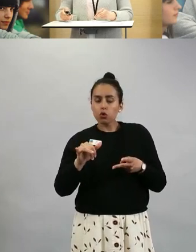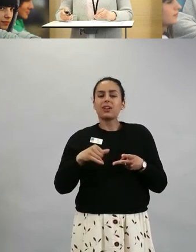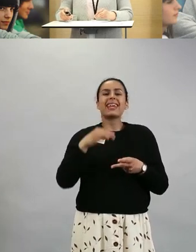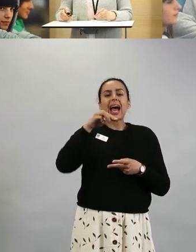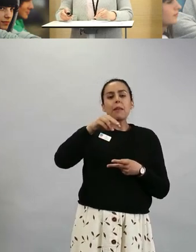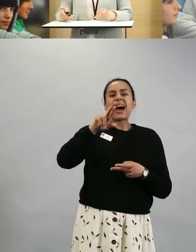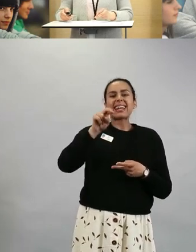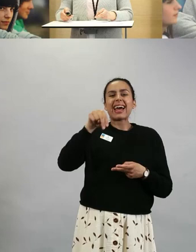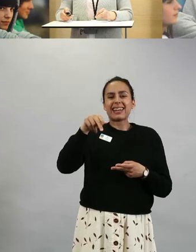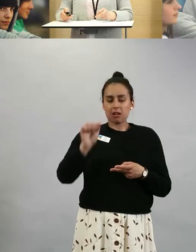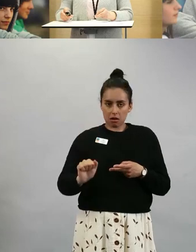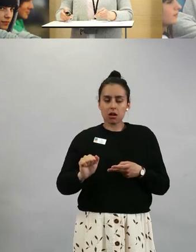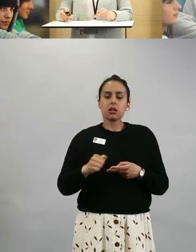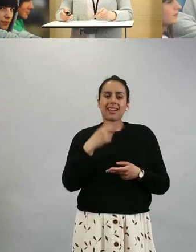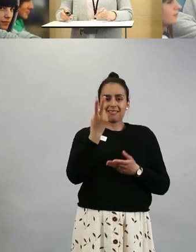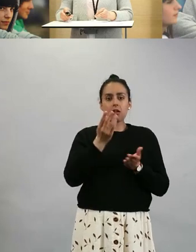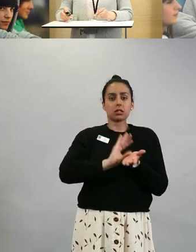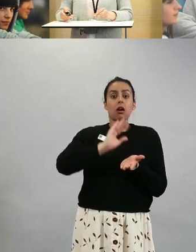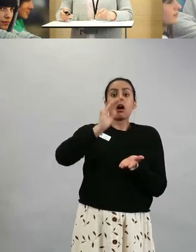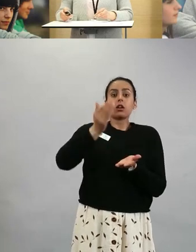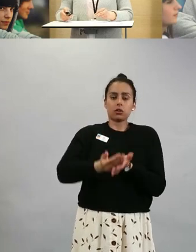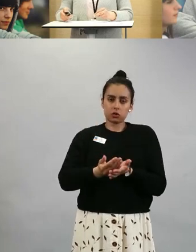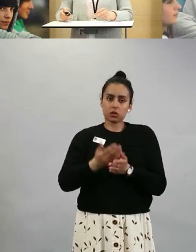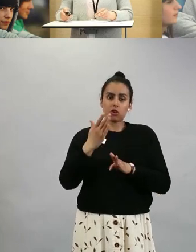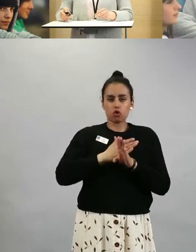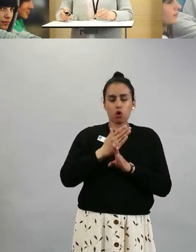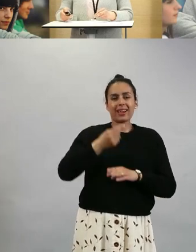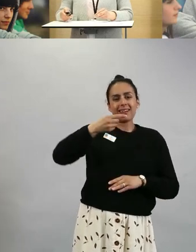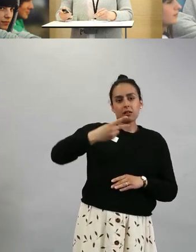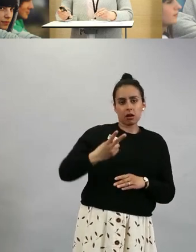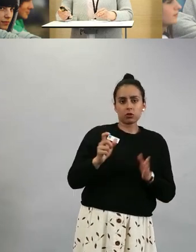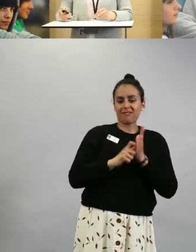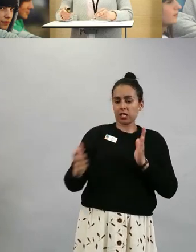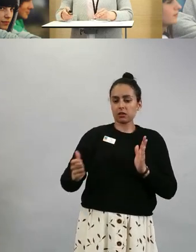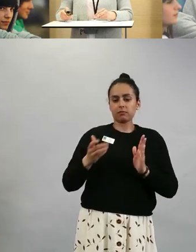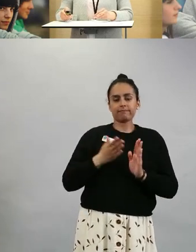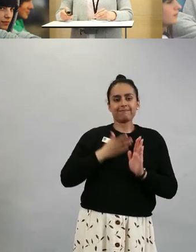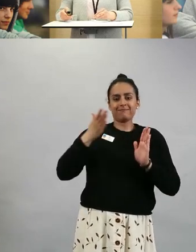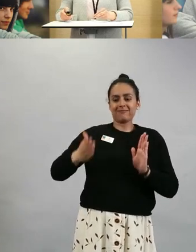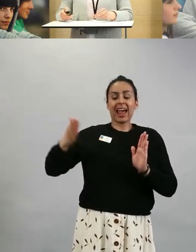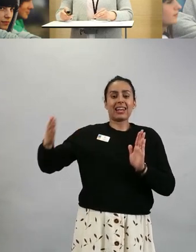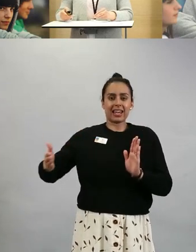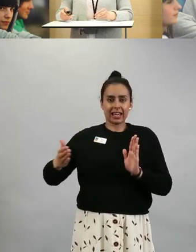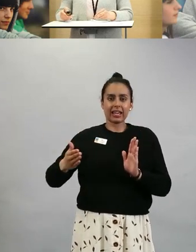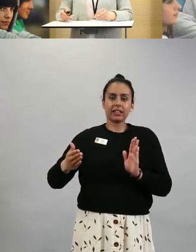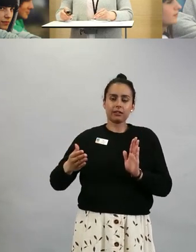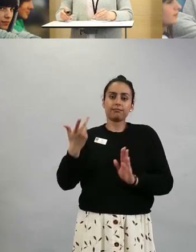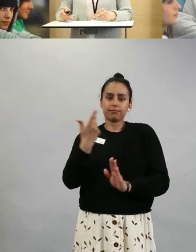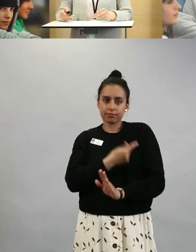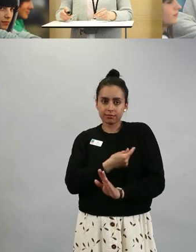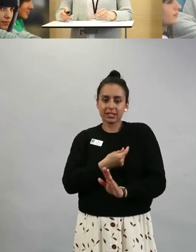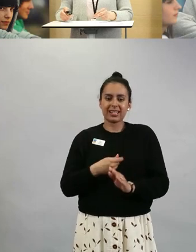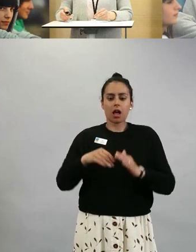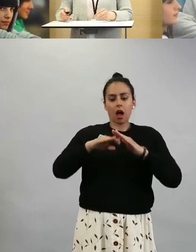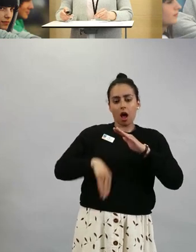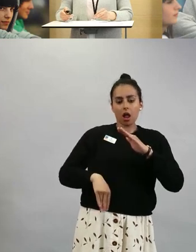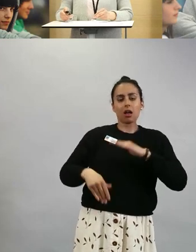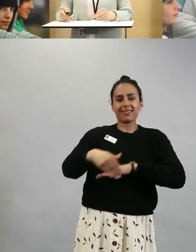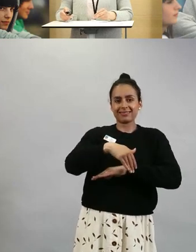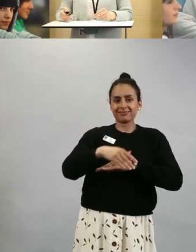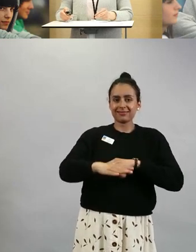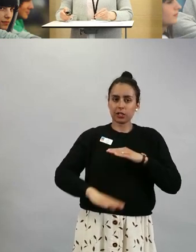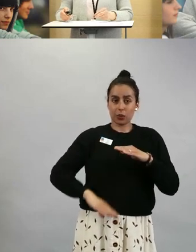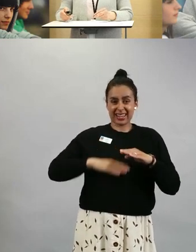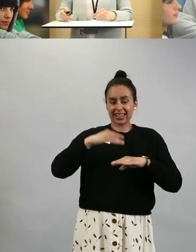kaksi annosta noin 12 viikon välein. Ja niissä pieni ero siinä alaikärajassa. Muuten hyvin